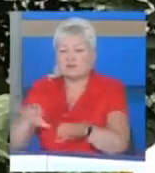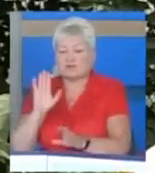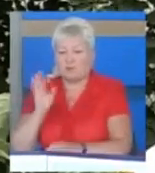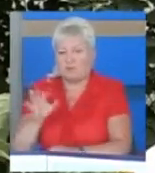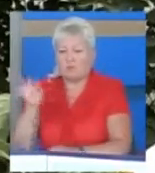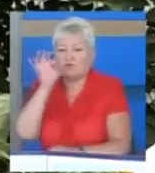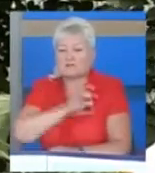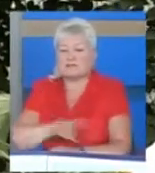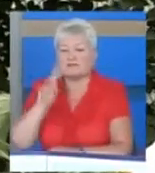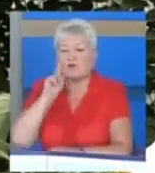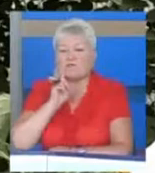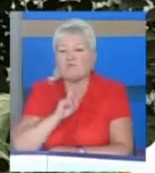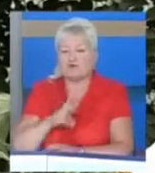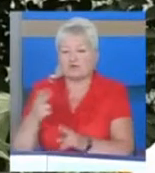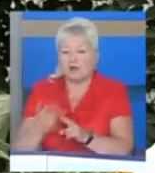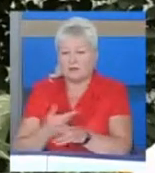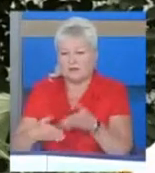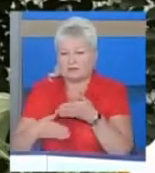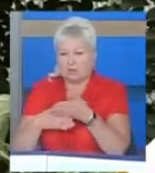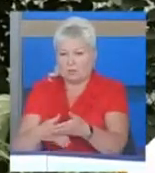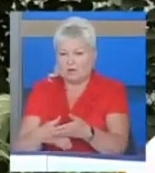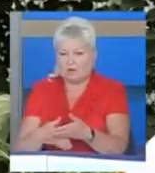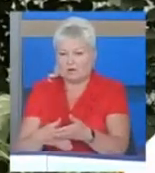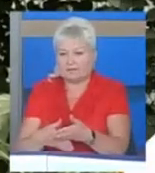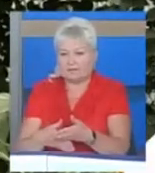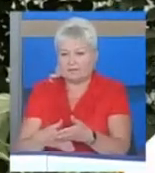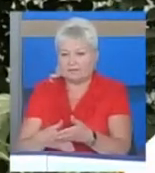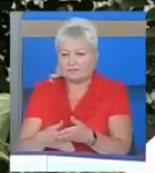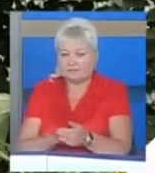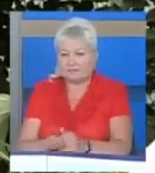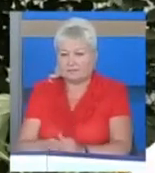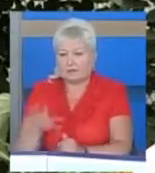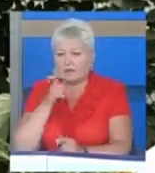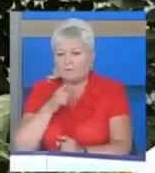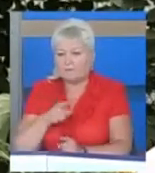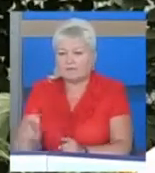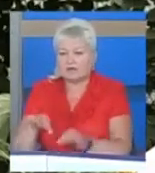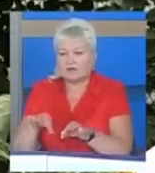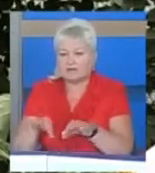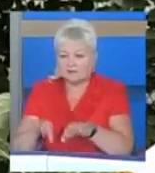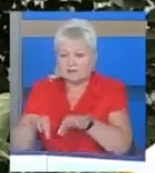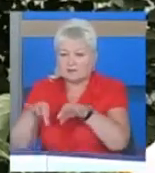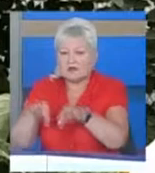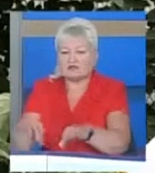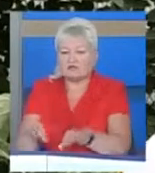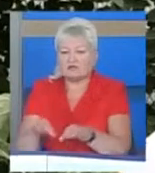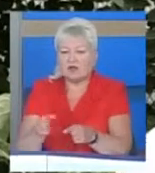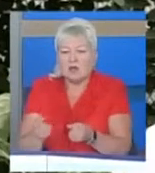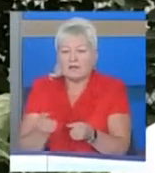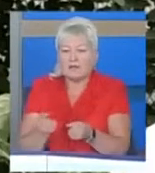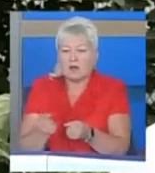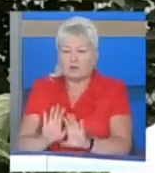комфортно і без допомоги. І під час проїзду в транспорті не напружуватись,